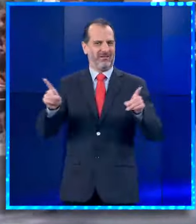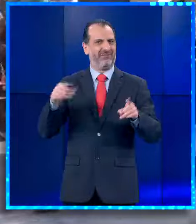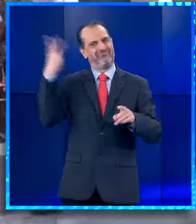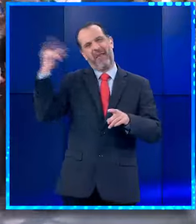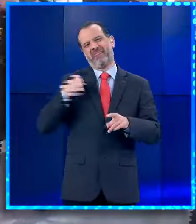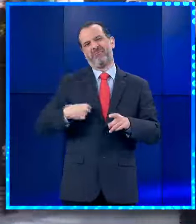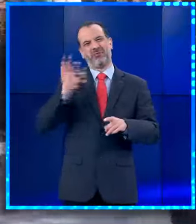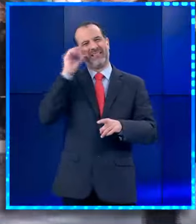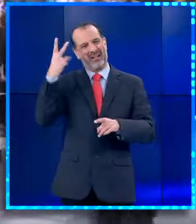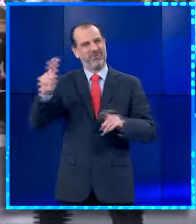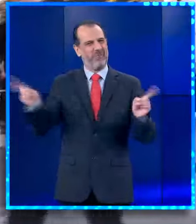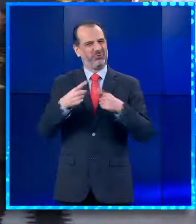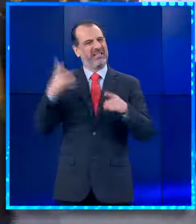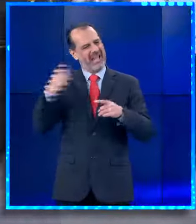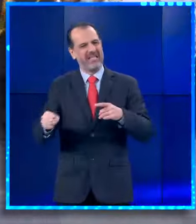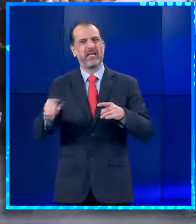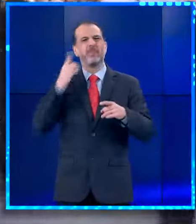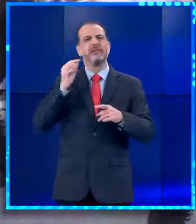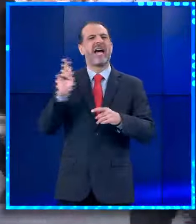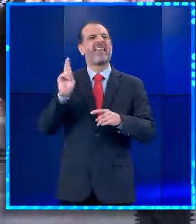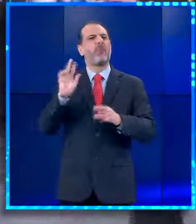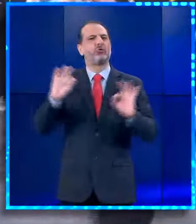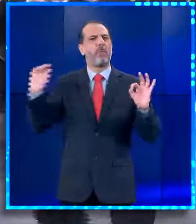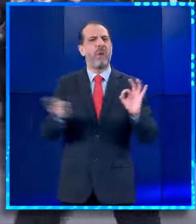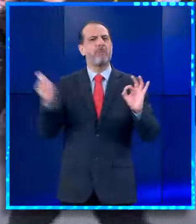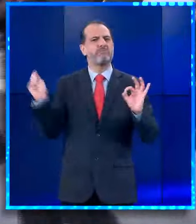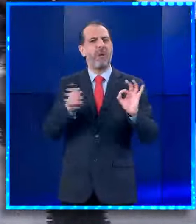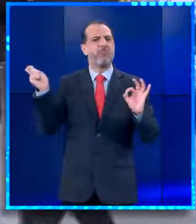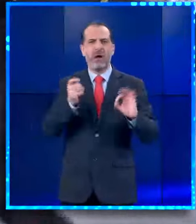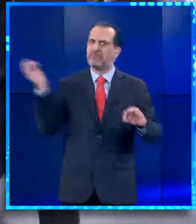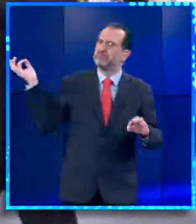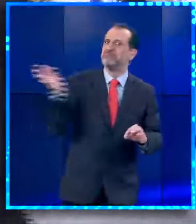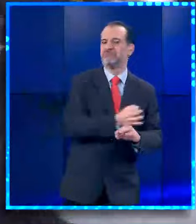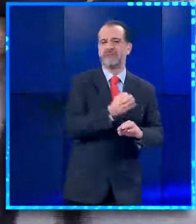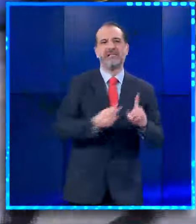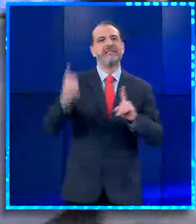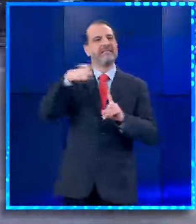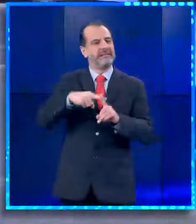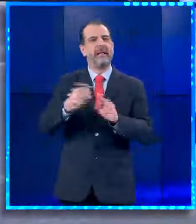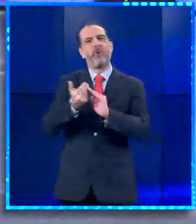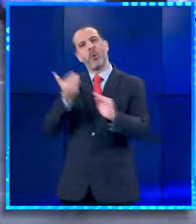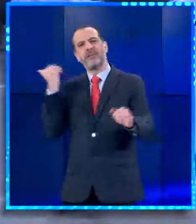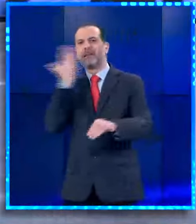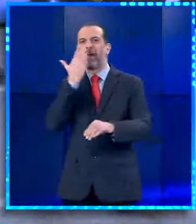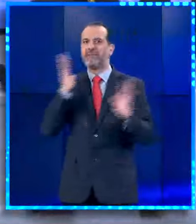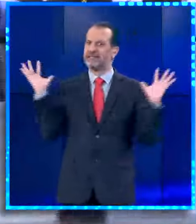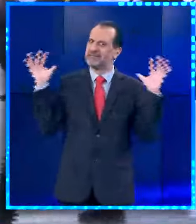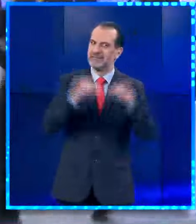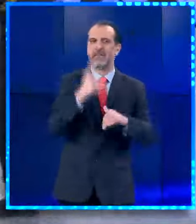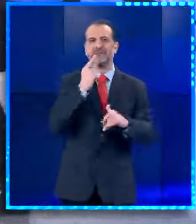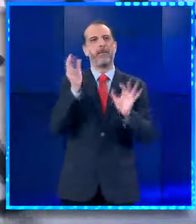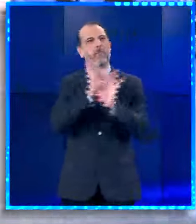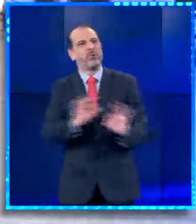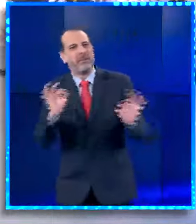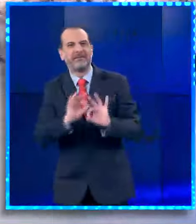Θεσσαλονίκης ενώ από πολύ νωρίς κατέβηκαν οι μαθητές για να κάνουν τις πρόβες τους και ένα έτσι όμορφο,